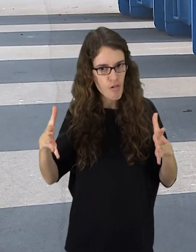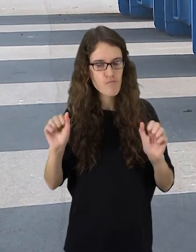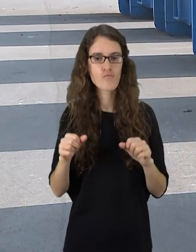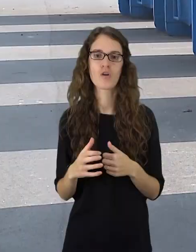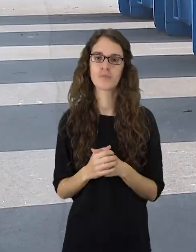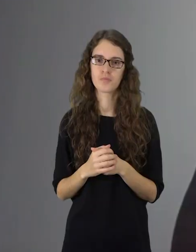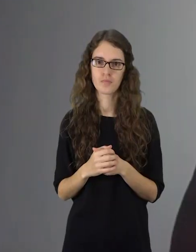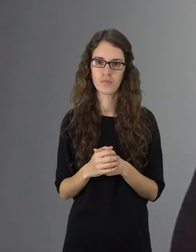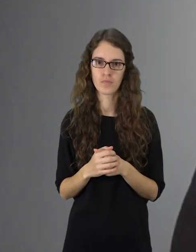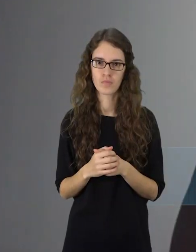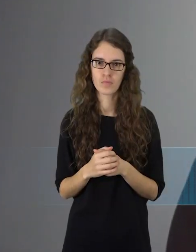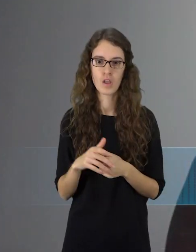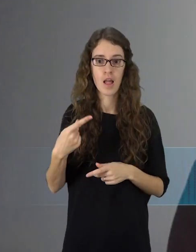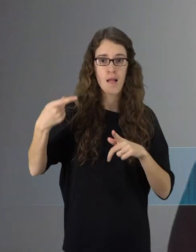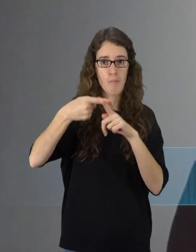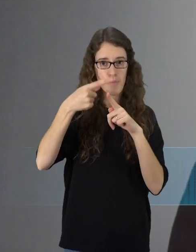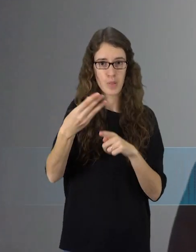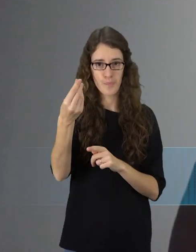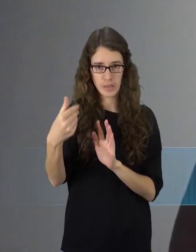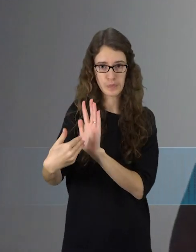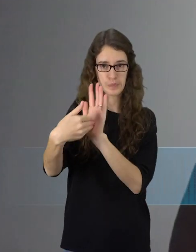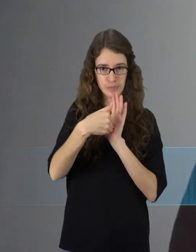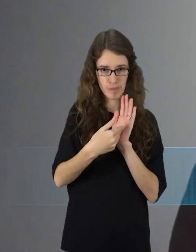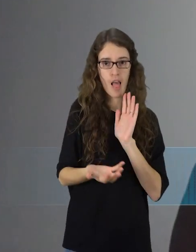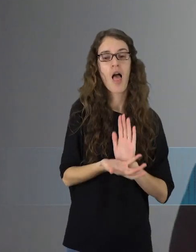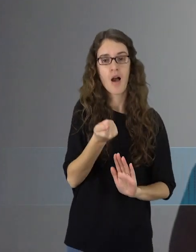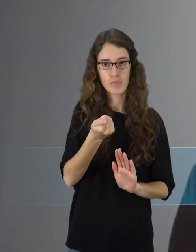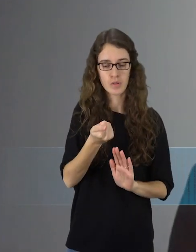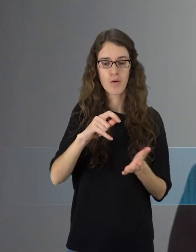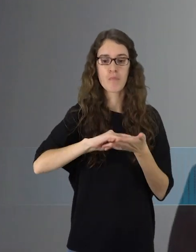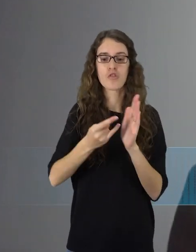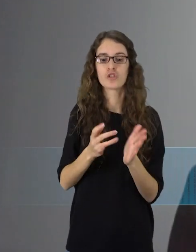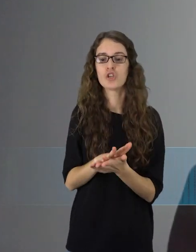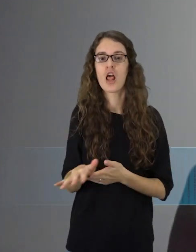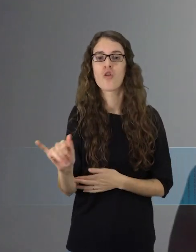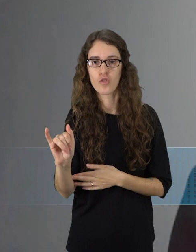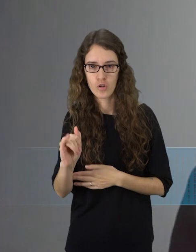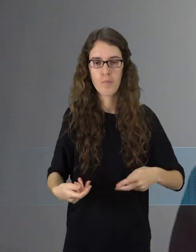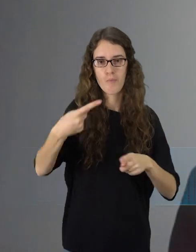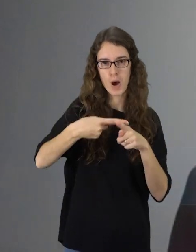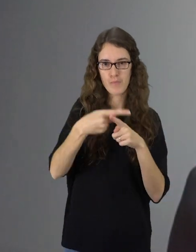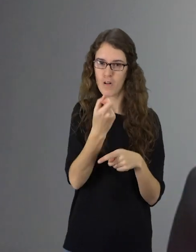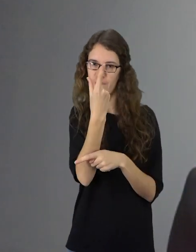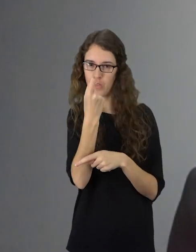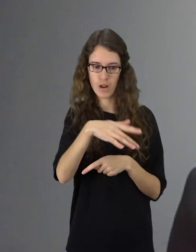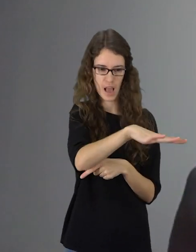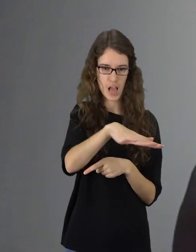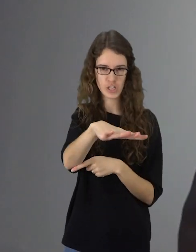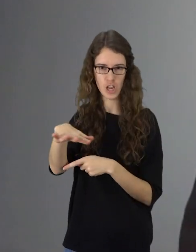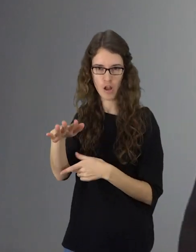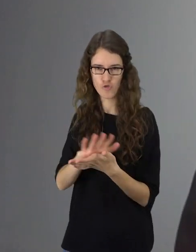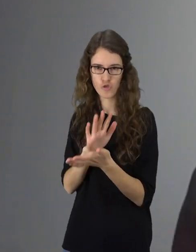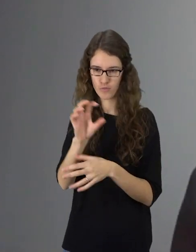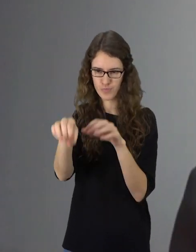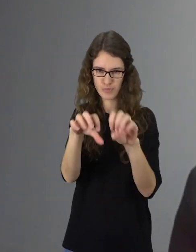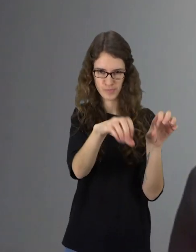apimtimį. Mes už tas papildomas lėšas esam Šiauliu mieste numatę įrengti papildomai 11 kontinerinių eikštelių, kurios dabar